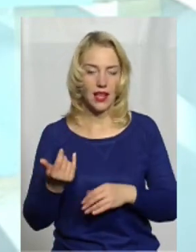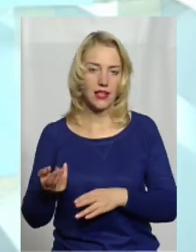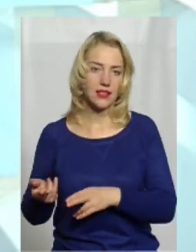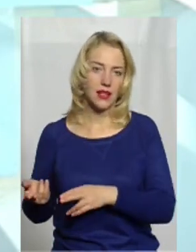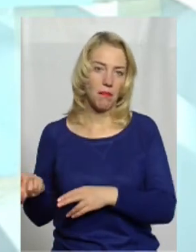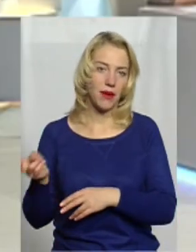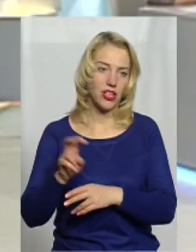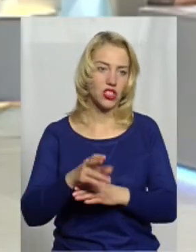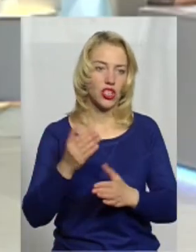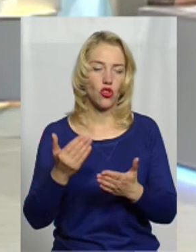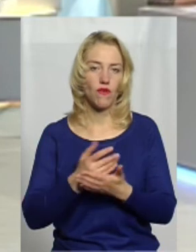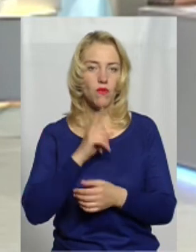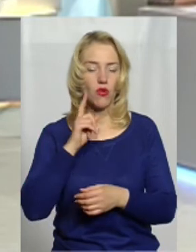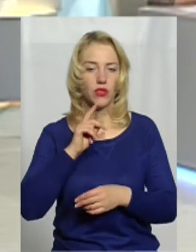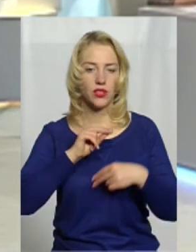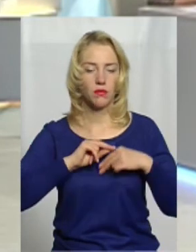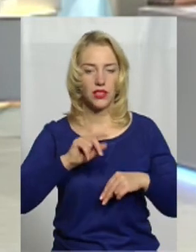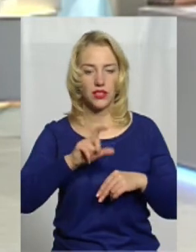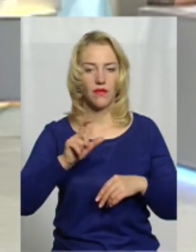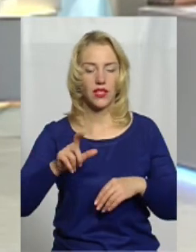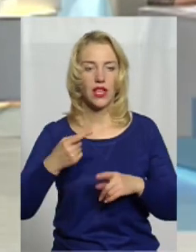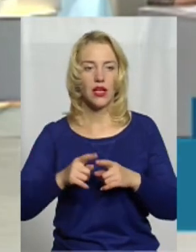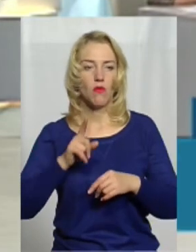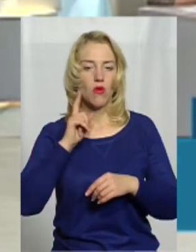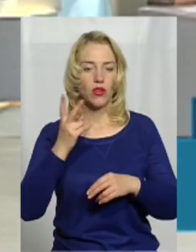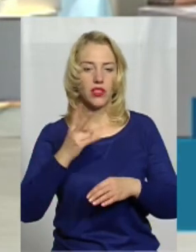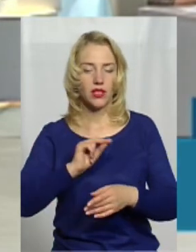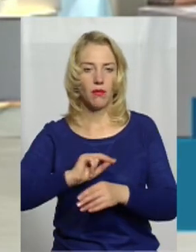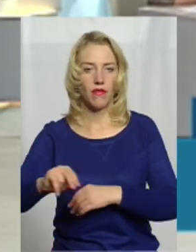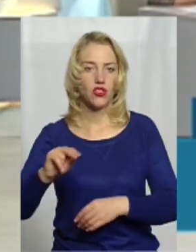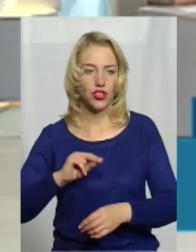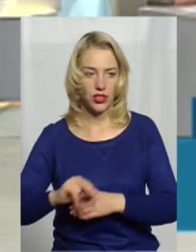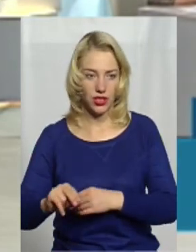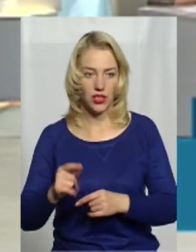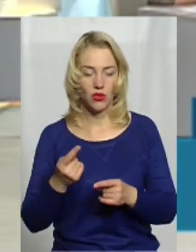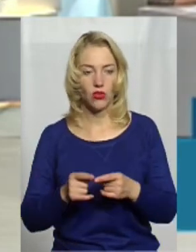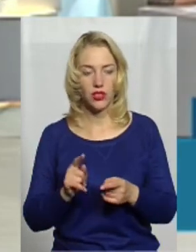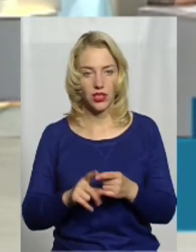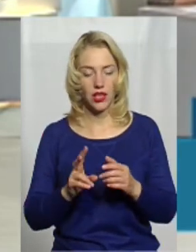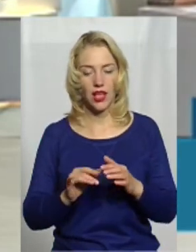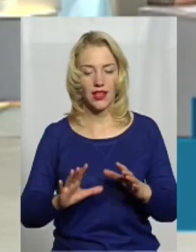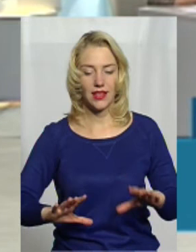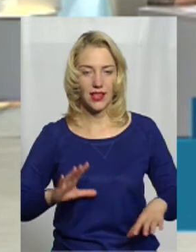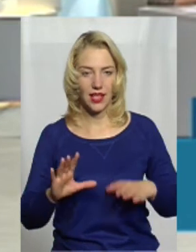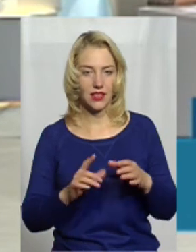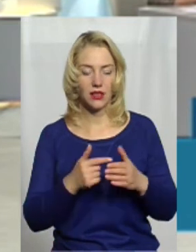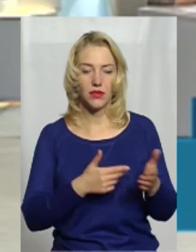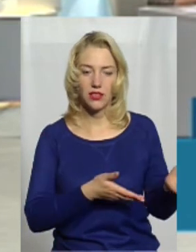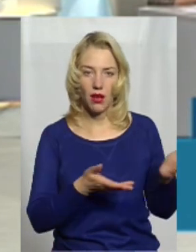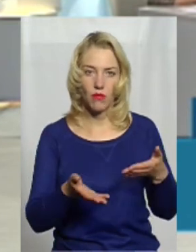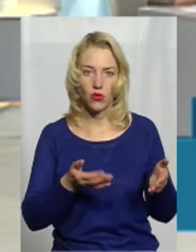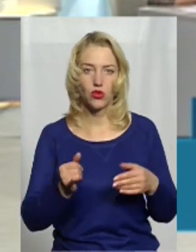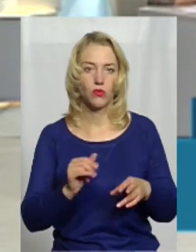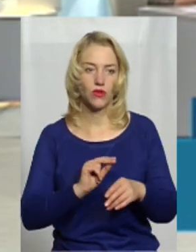працівники. Цих молодих працівників треба вчити. І саме на цих тренінгах ми їх запрошуємо і